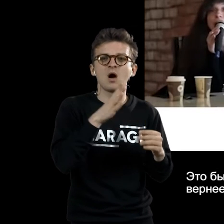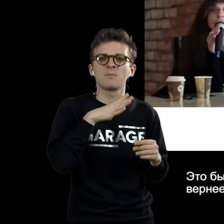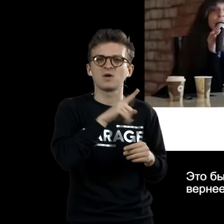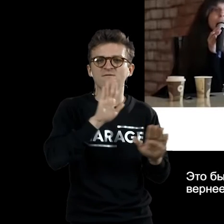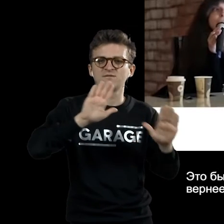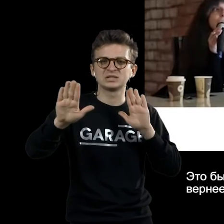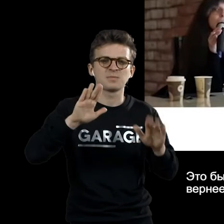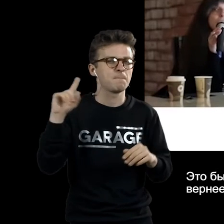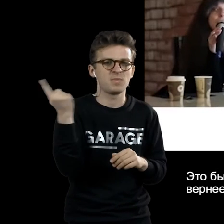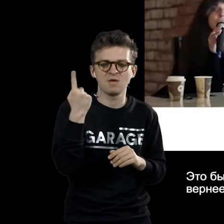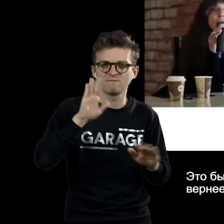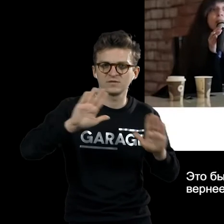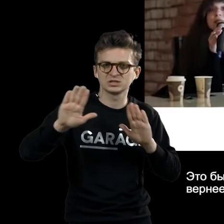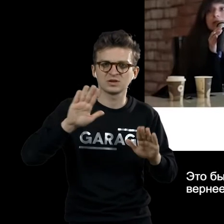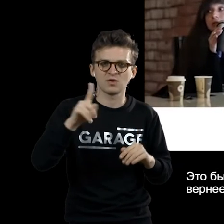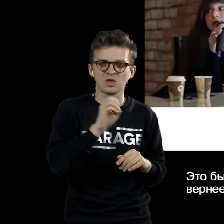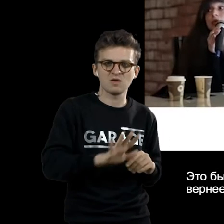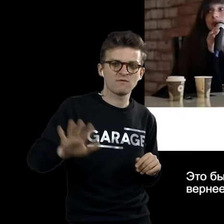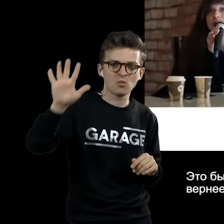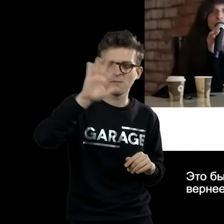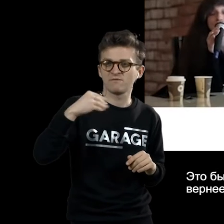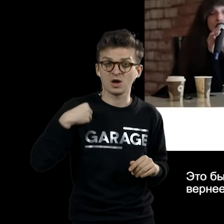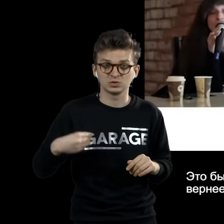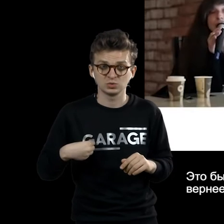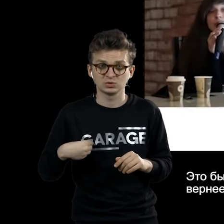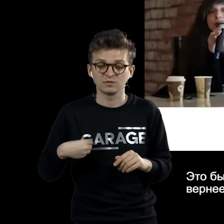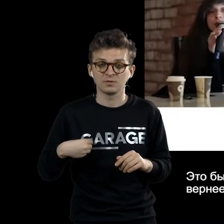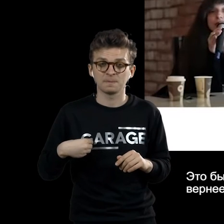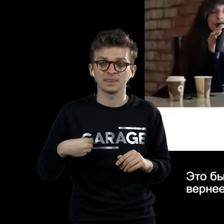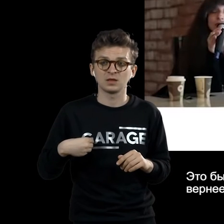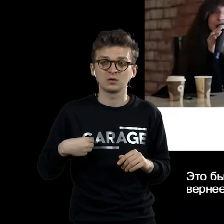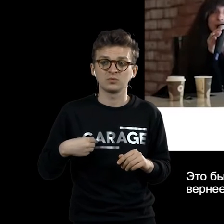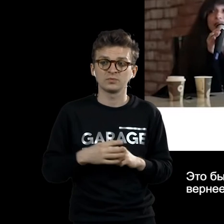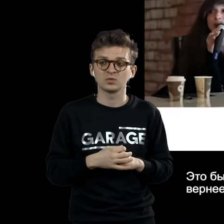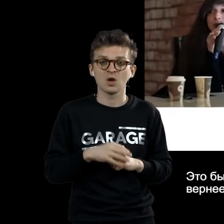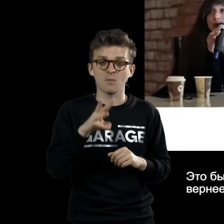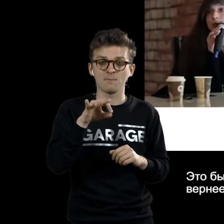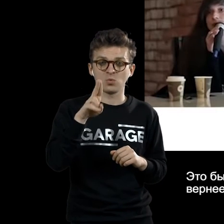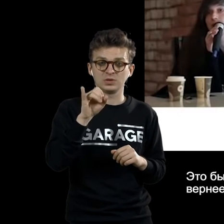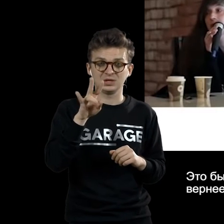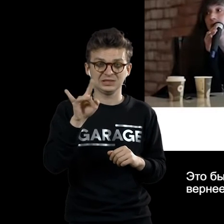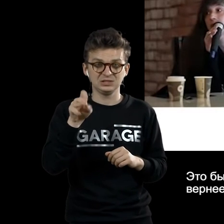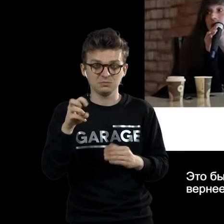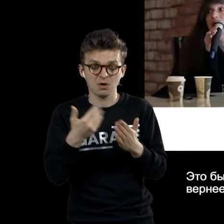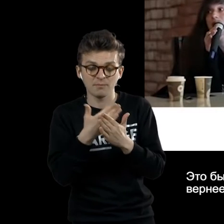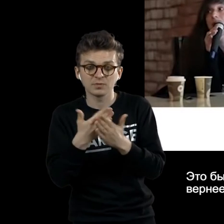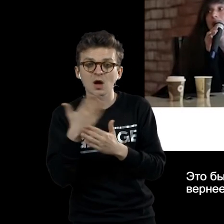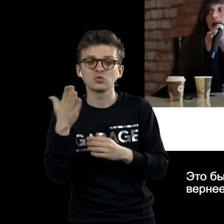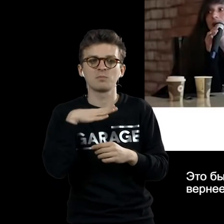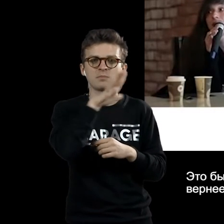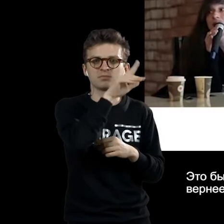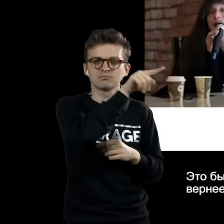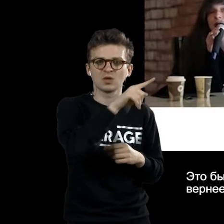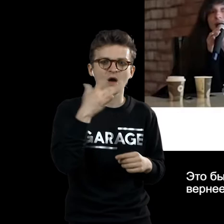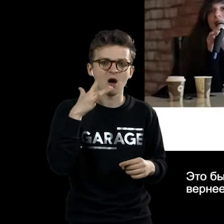Шоу. Это была первая выставка европейского и французского модернизма, которая проходила в